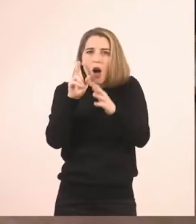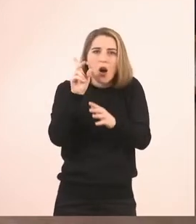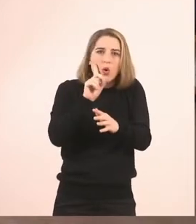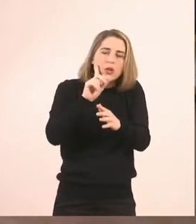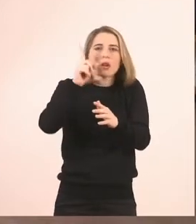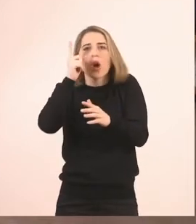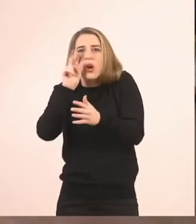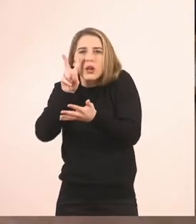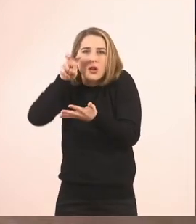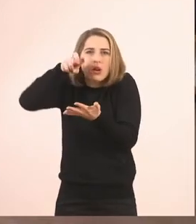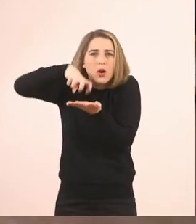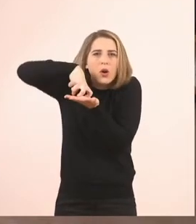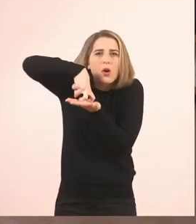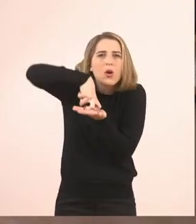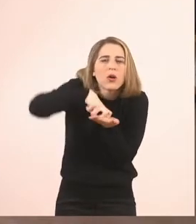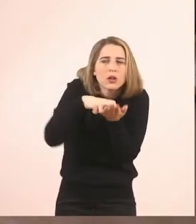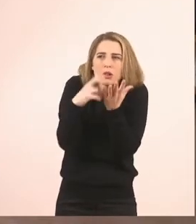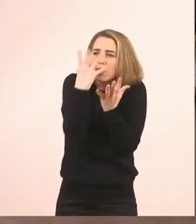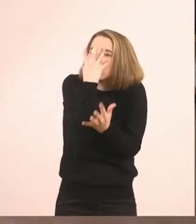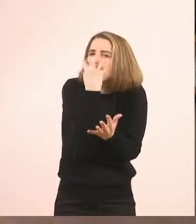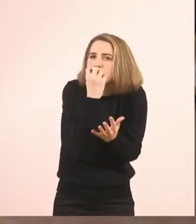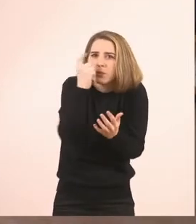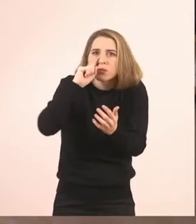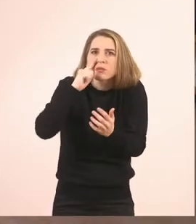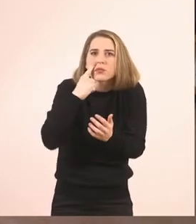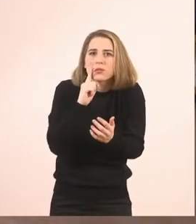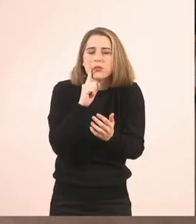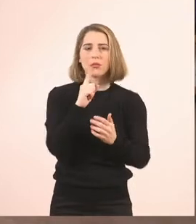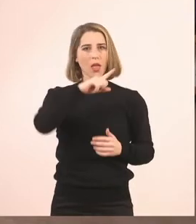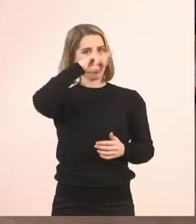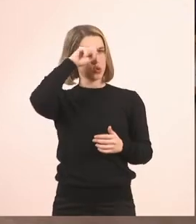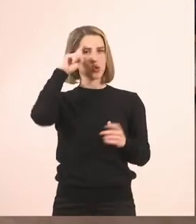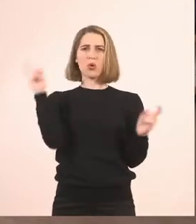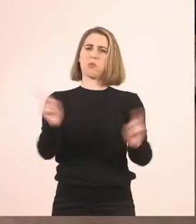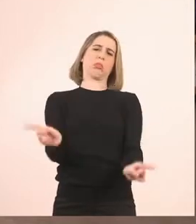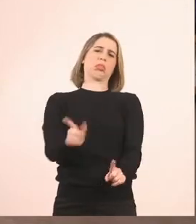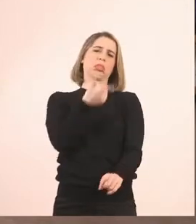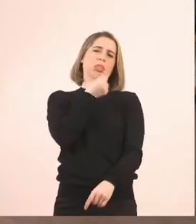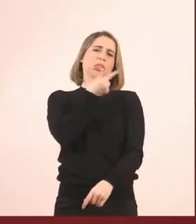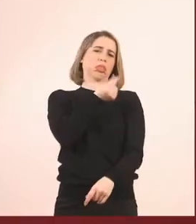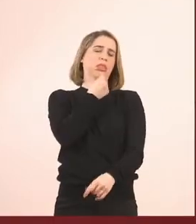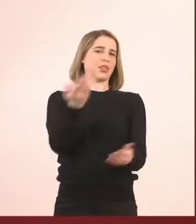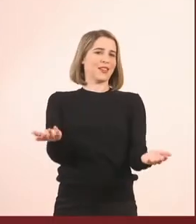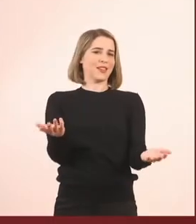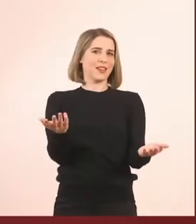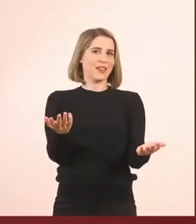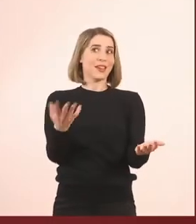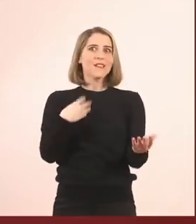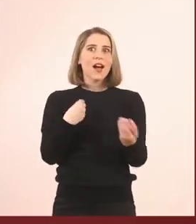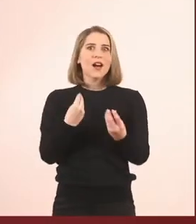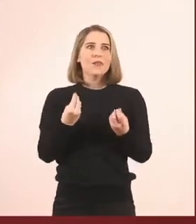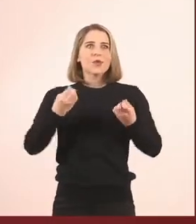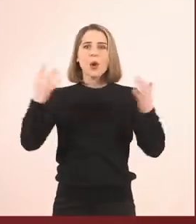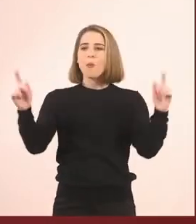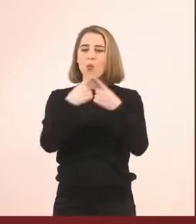Έτσι, αυτό. Δεν είναι δύσκολο, είναι πάρα πολύ εύκολα αυτά που σας κάνω σήμερα. Και παίρνουμε συγκίνηση από τη